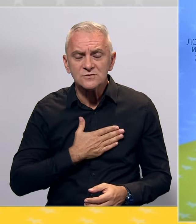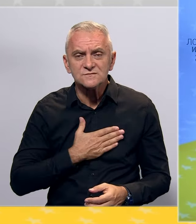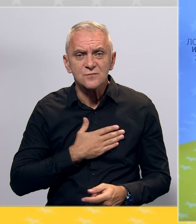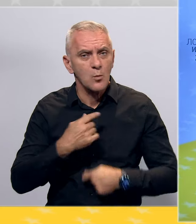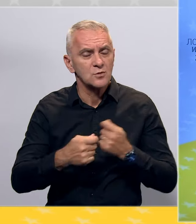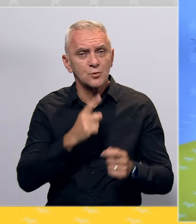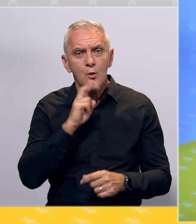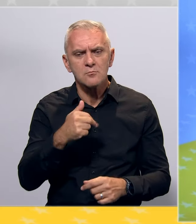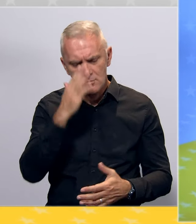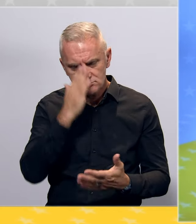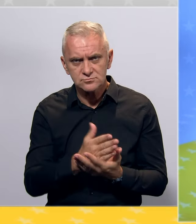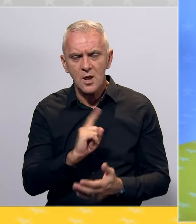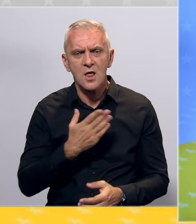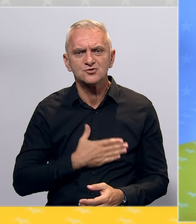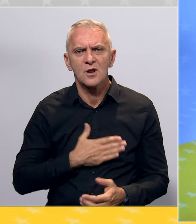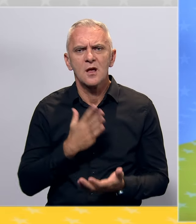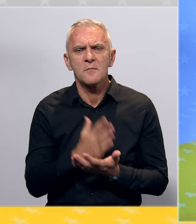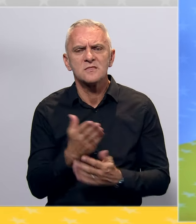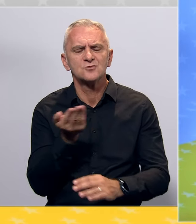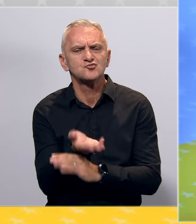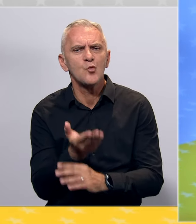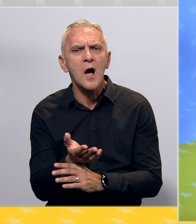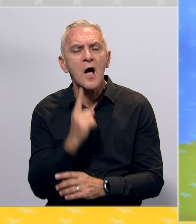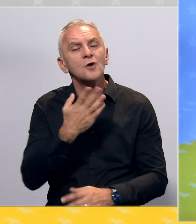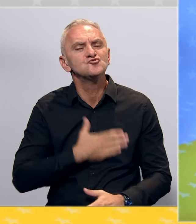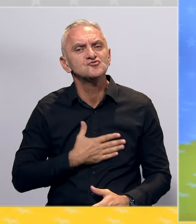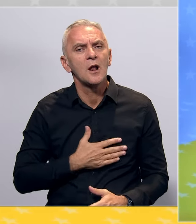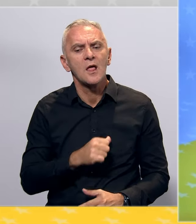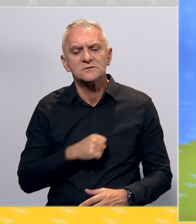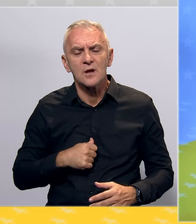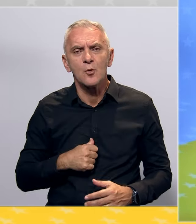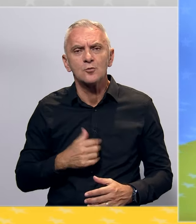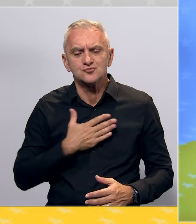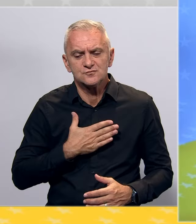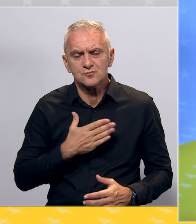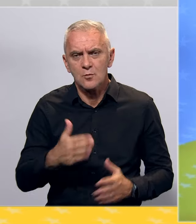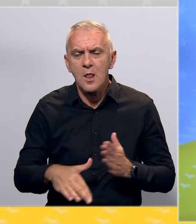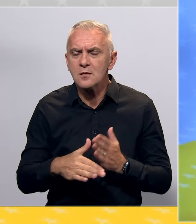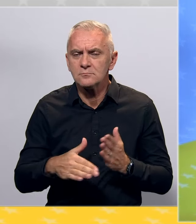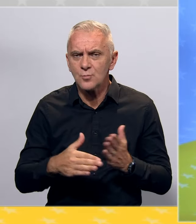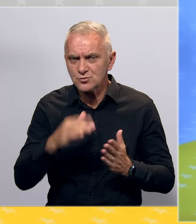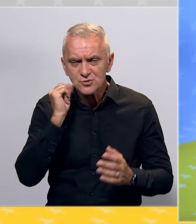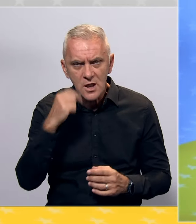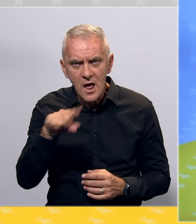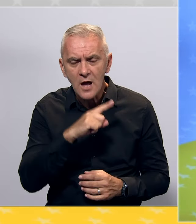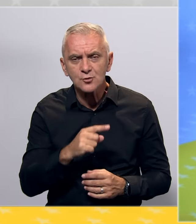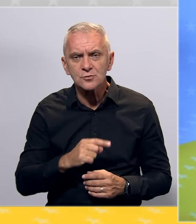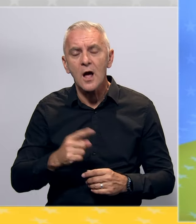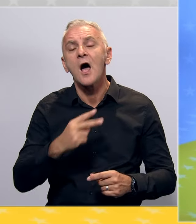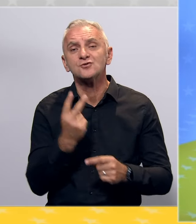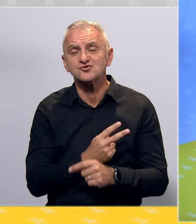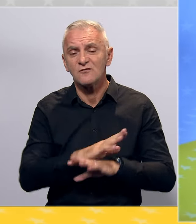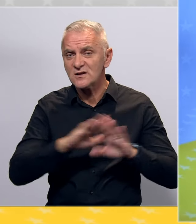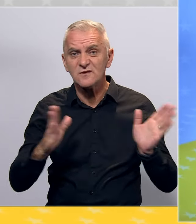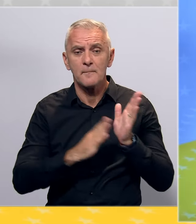karakter i ne želi da budu niči ulizice i sluge i želi da služe samo svom narodu i državi. A država je sve od mjesnih zajednica